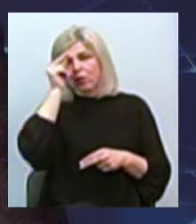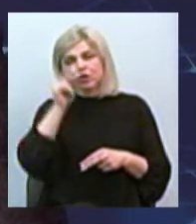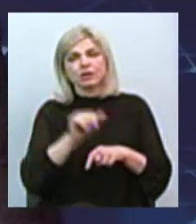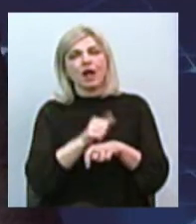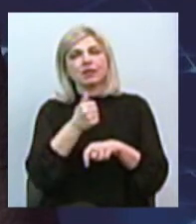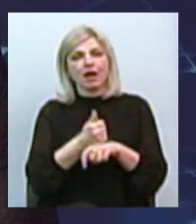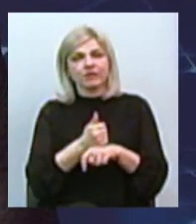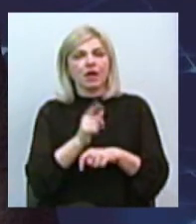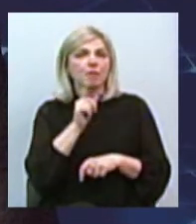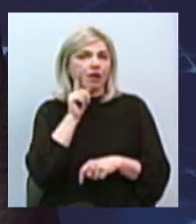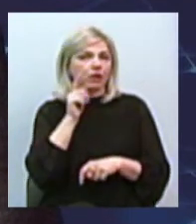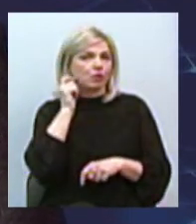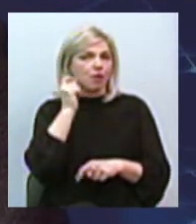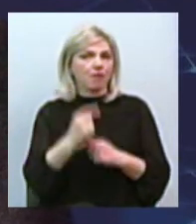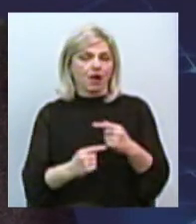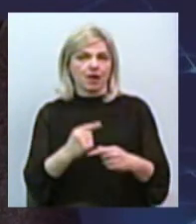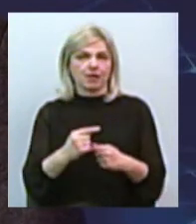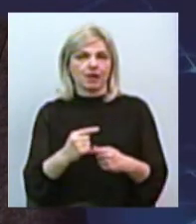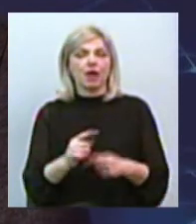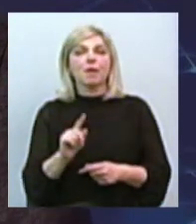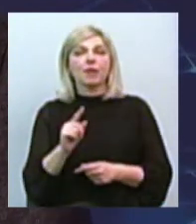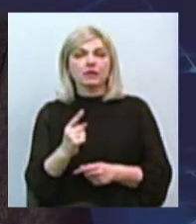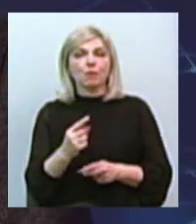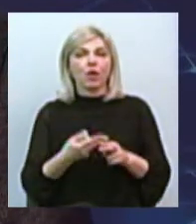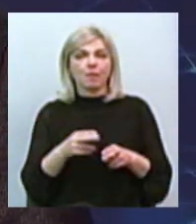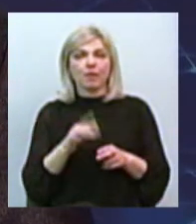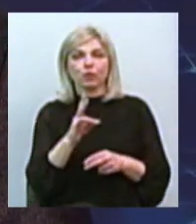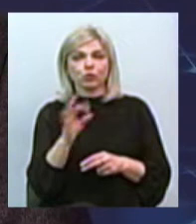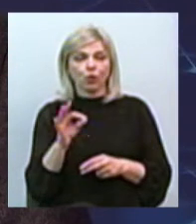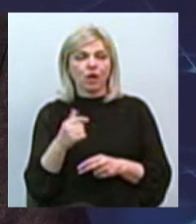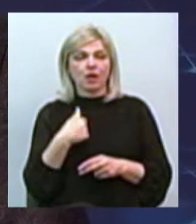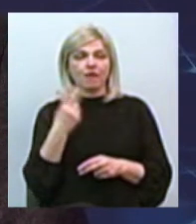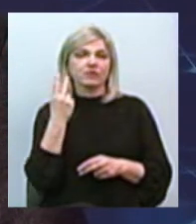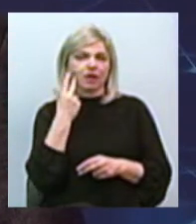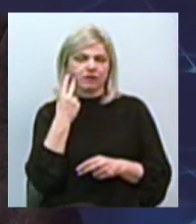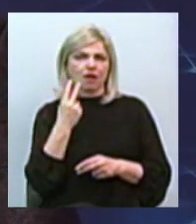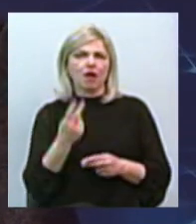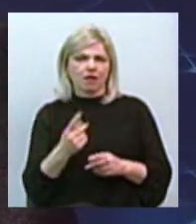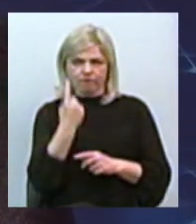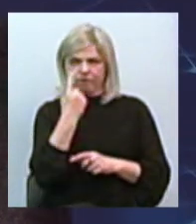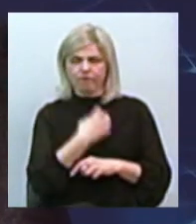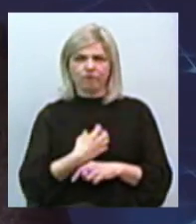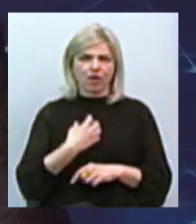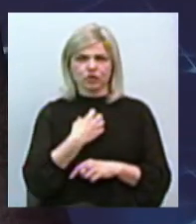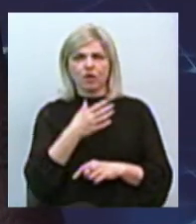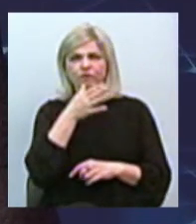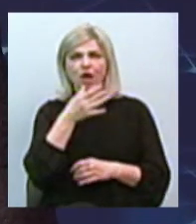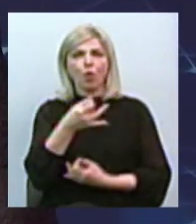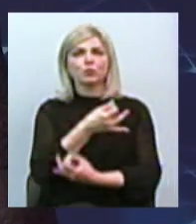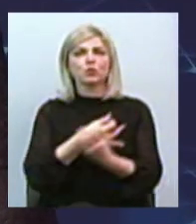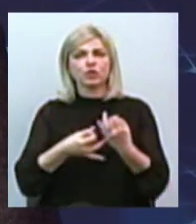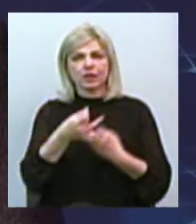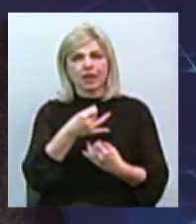молоде поколення. Тому що, я завжди ставлю в голову угла при обсужденні теми